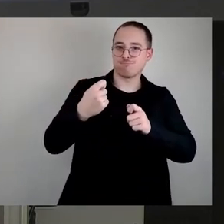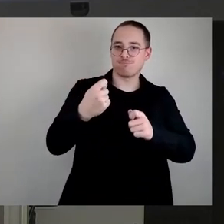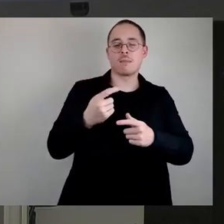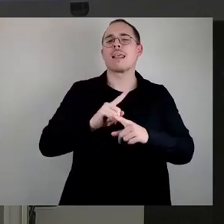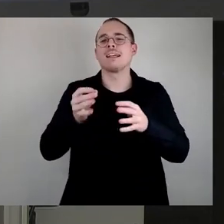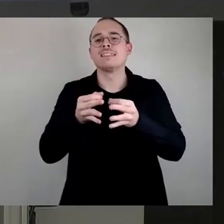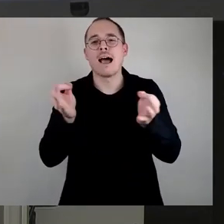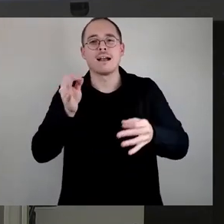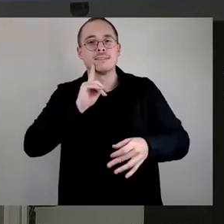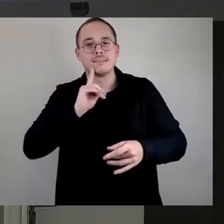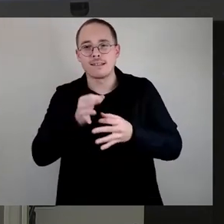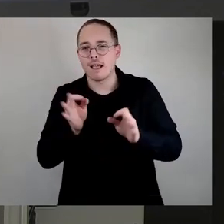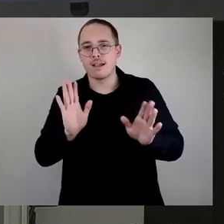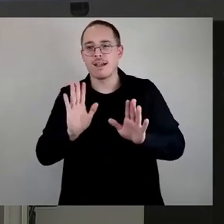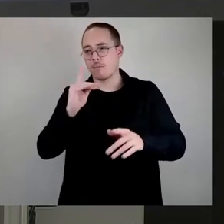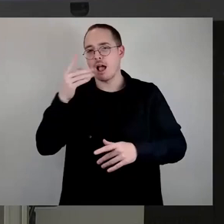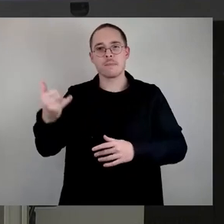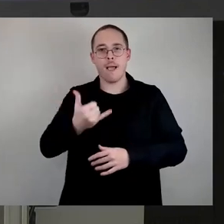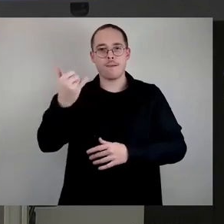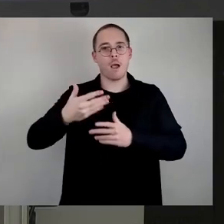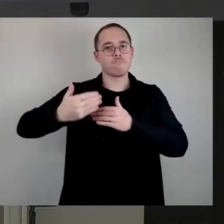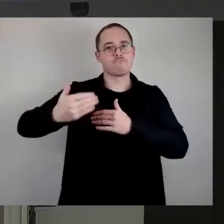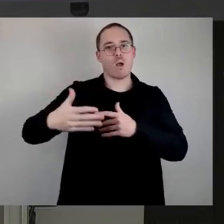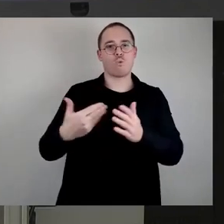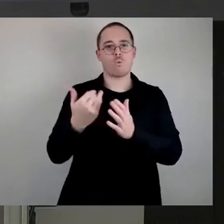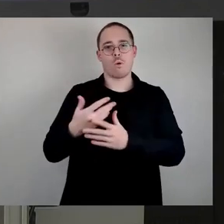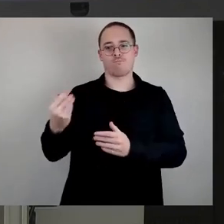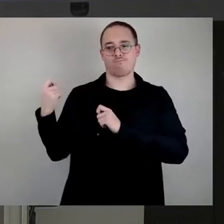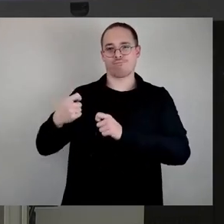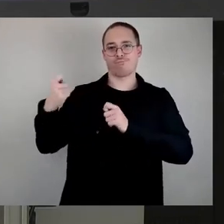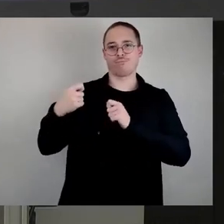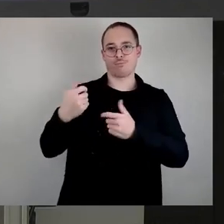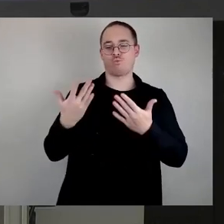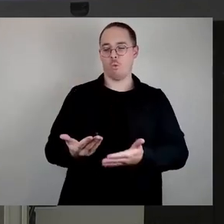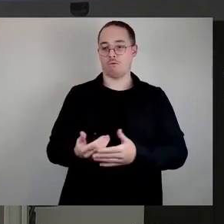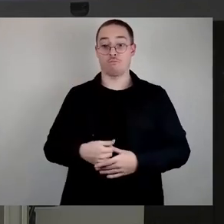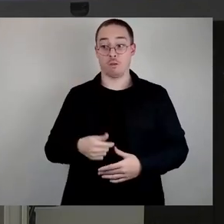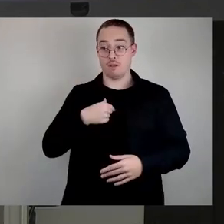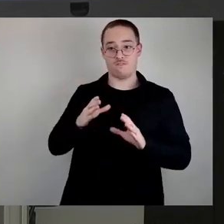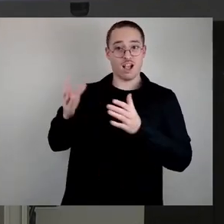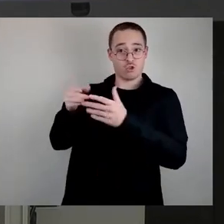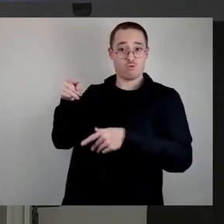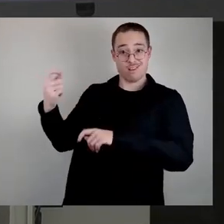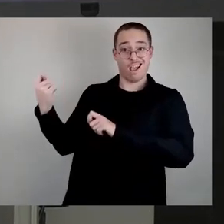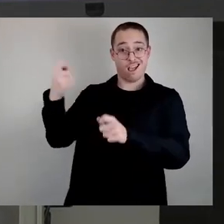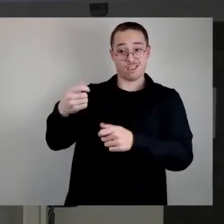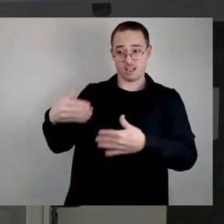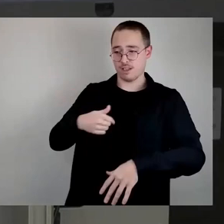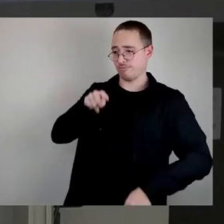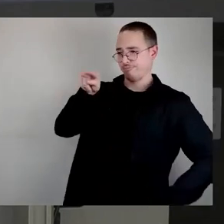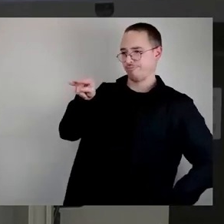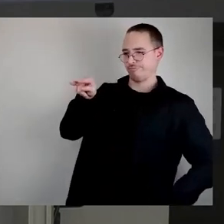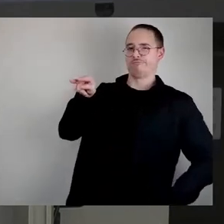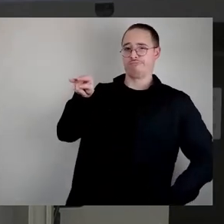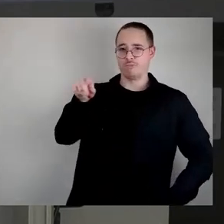wenn ich die beantragte Fraktion betrachte, da fällt mir nicht so ein possierliches Tier wie das Murmeltier